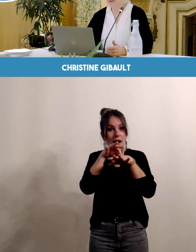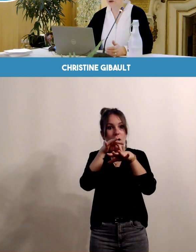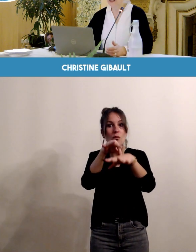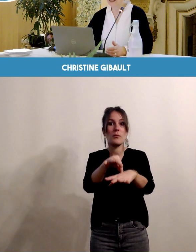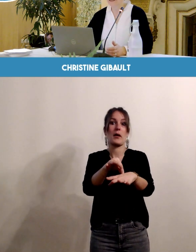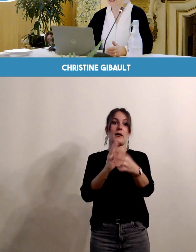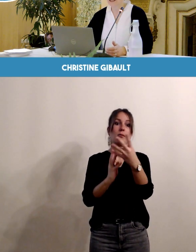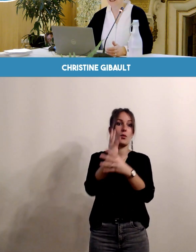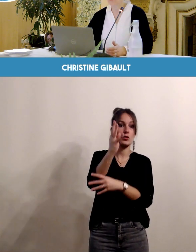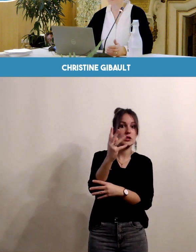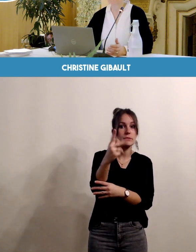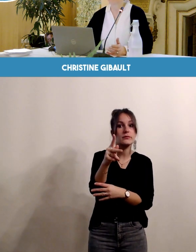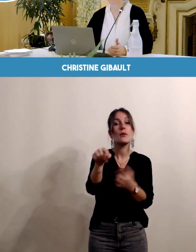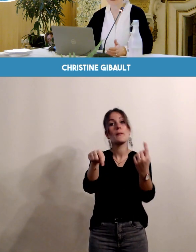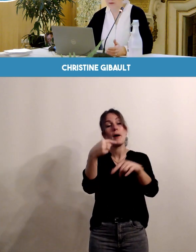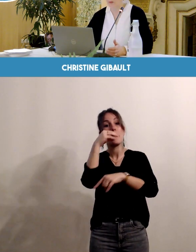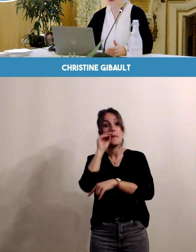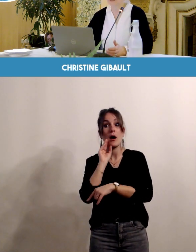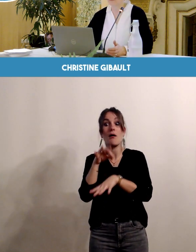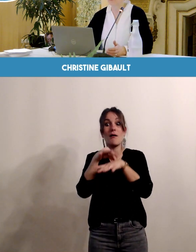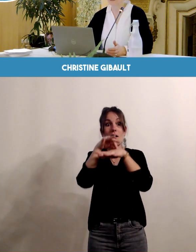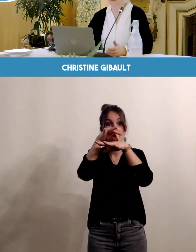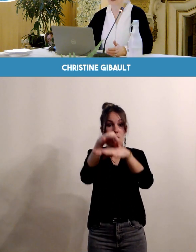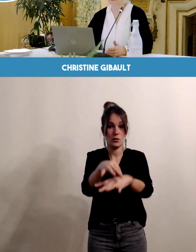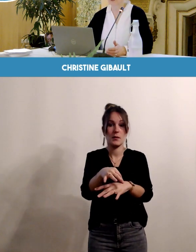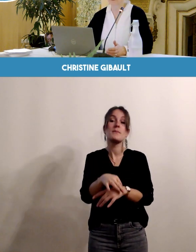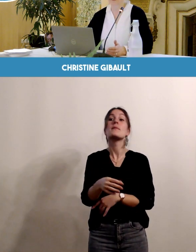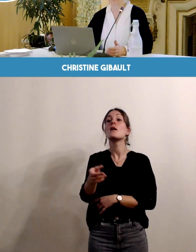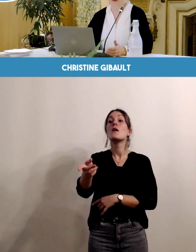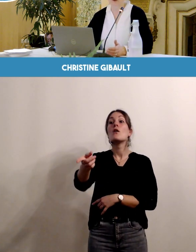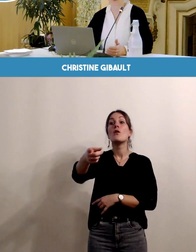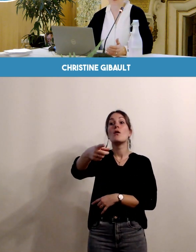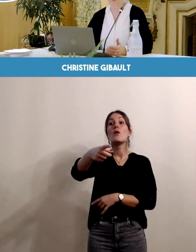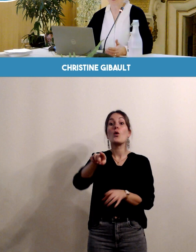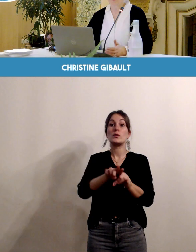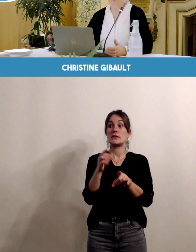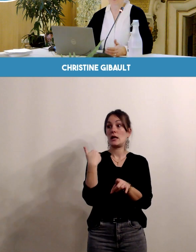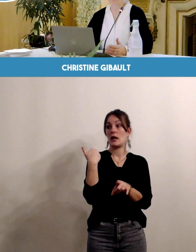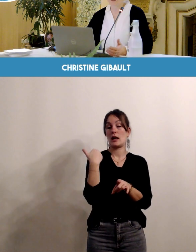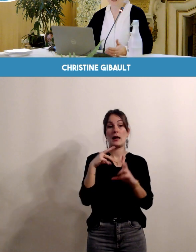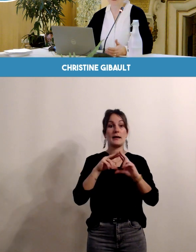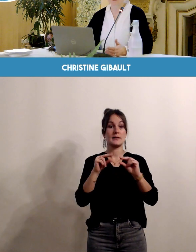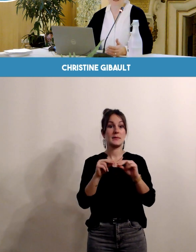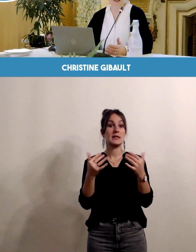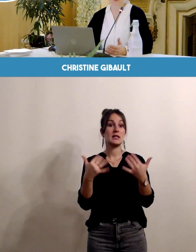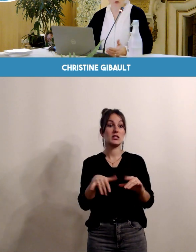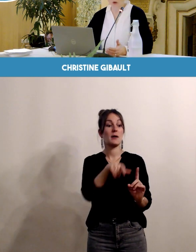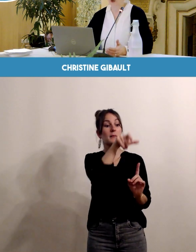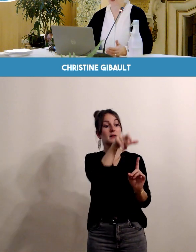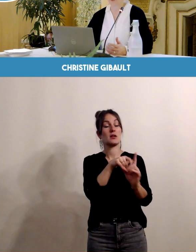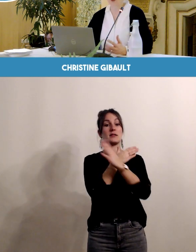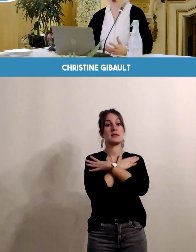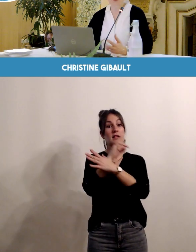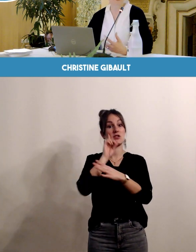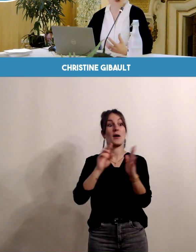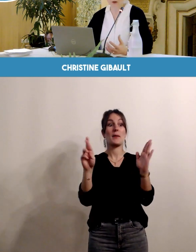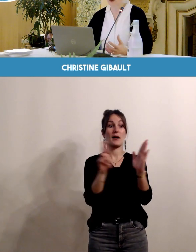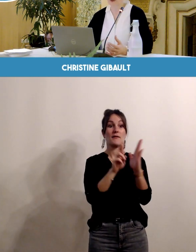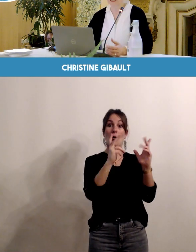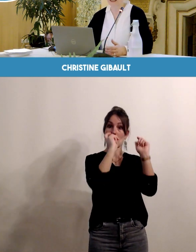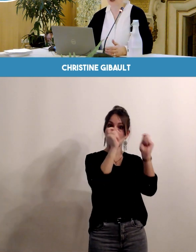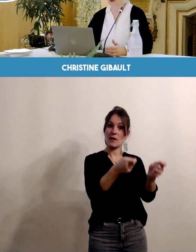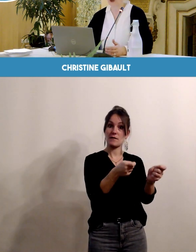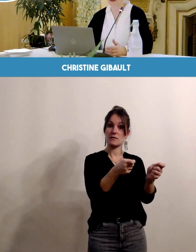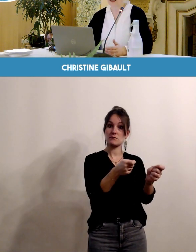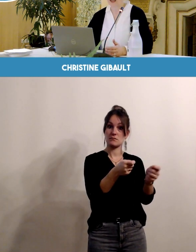grossesse et de la parentalité, il vous est dorénavant possible de déclarer une sage-femme référente de qui c'est le rôle de coordonner l